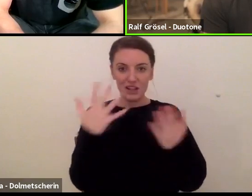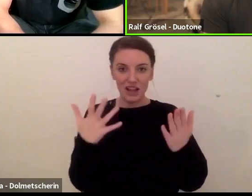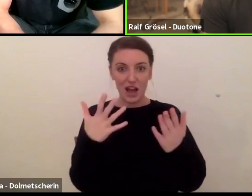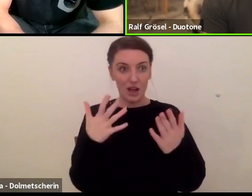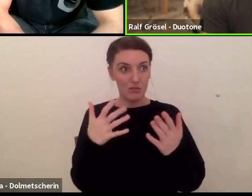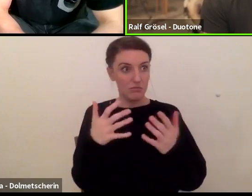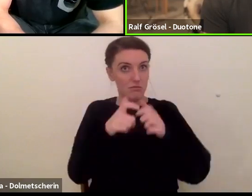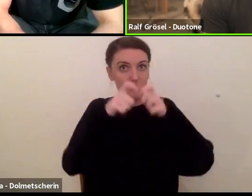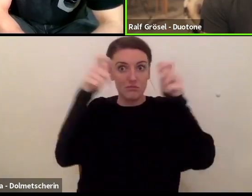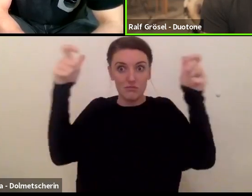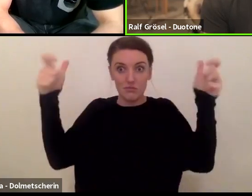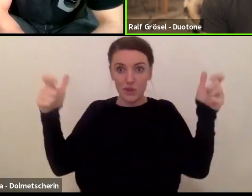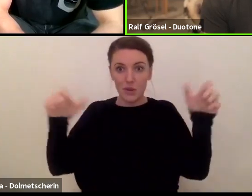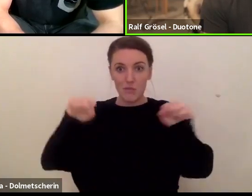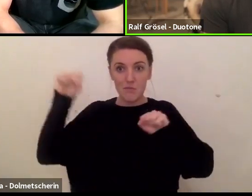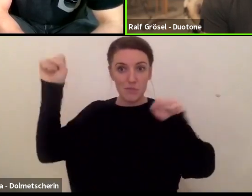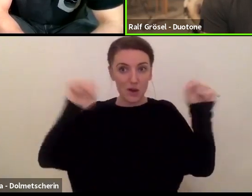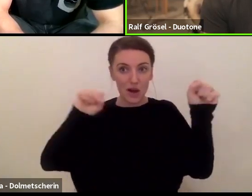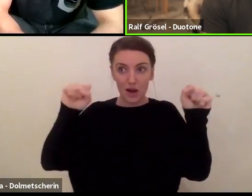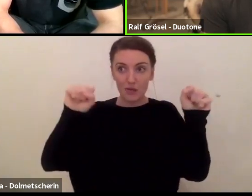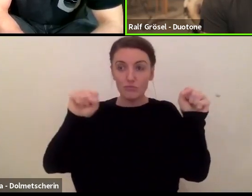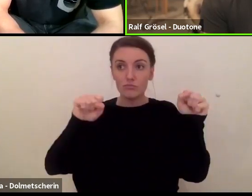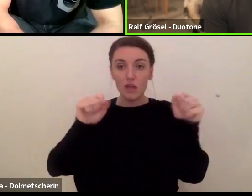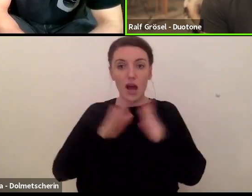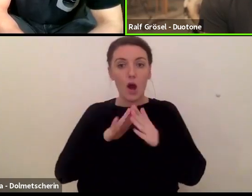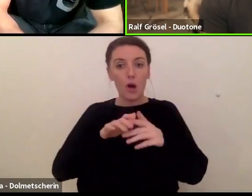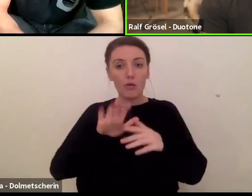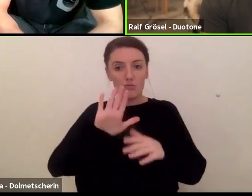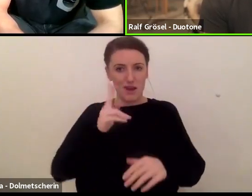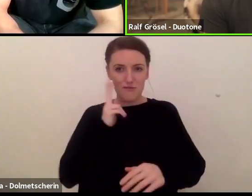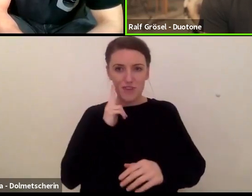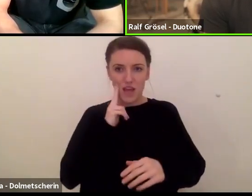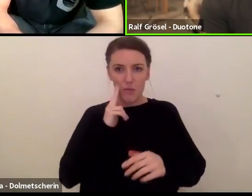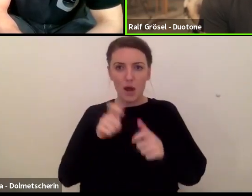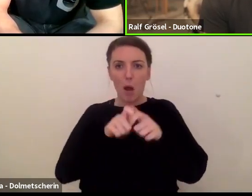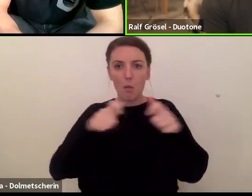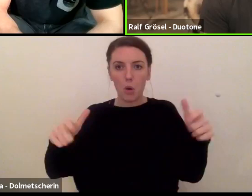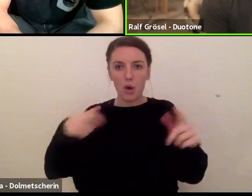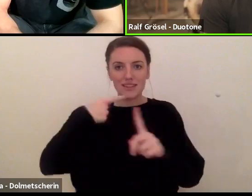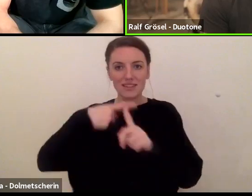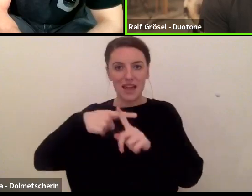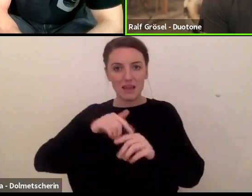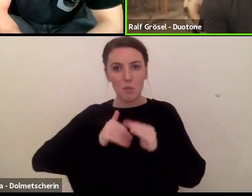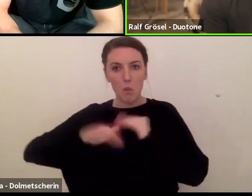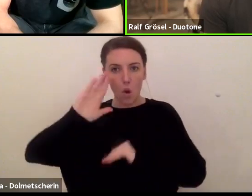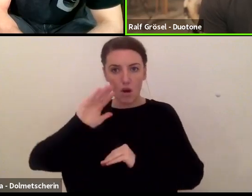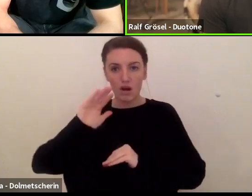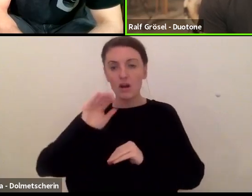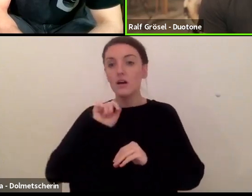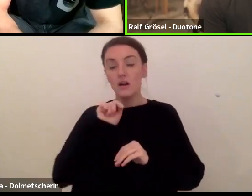bei der Boros & Moor dahinter, das ist ja keine kleine Firma, wirklich ein echtes, mittelständisches Unternehmen